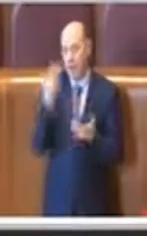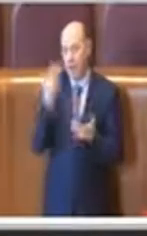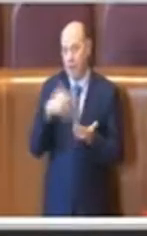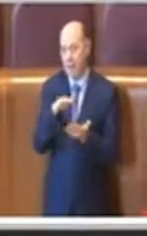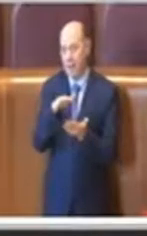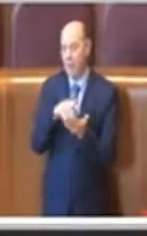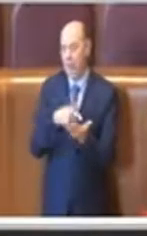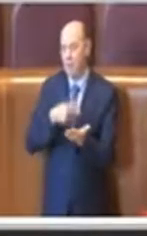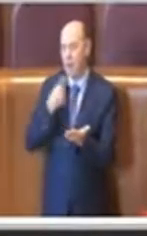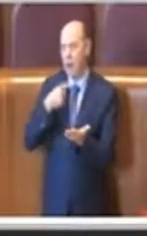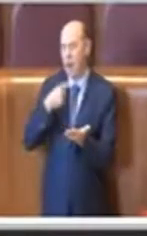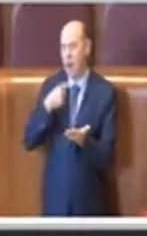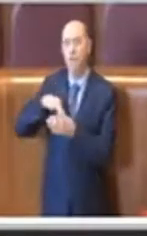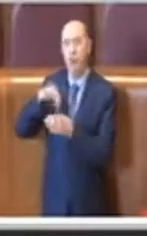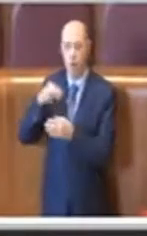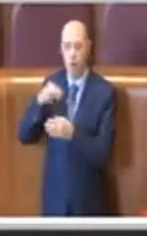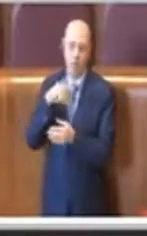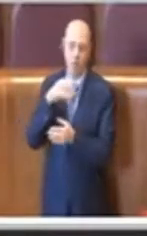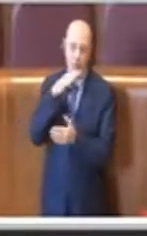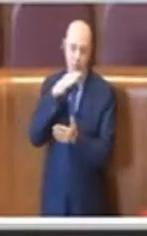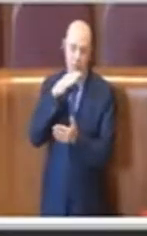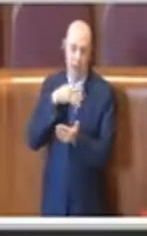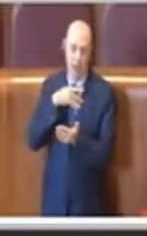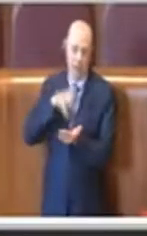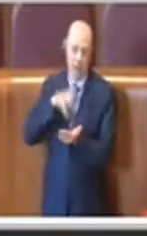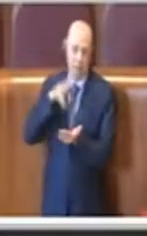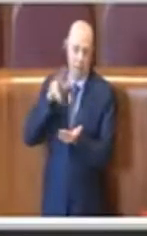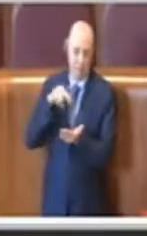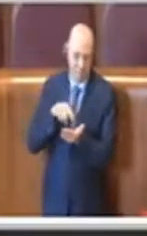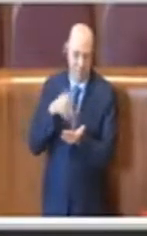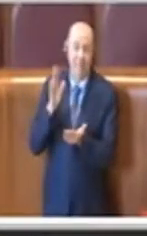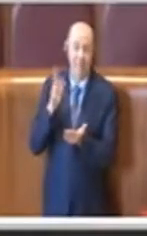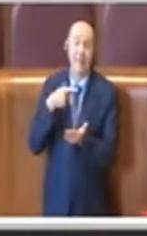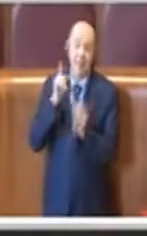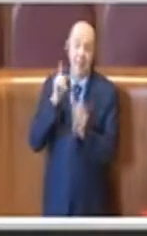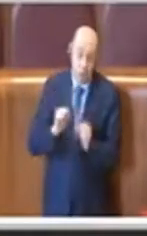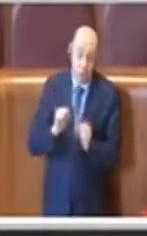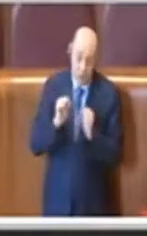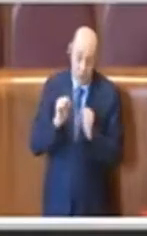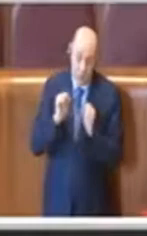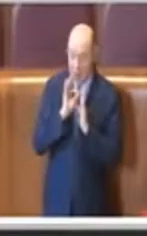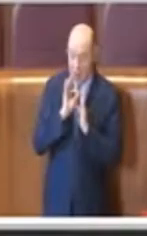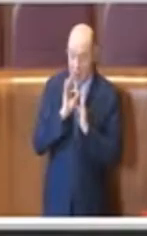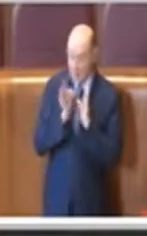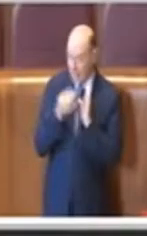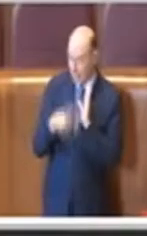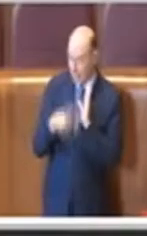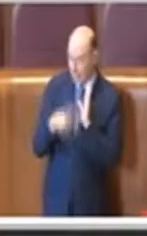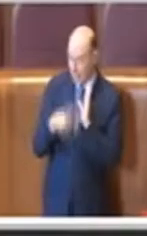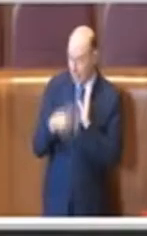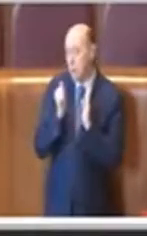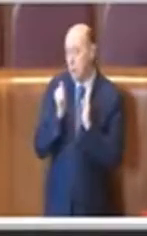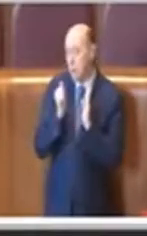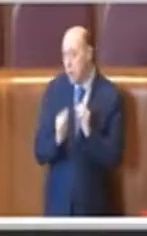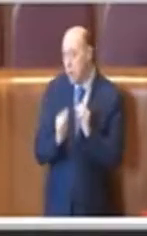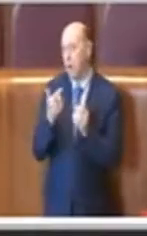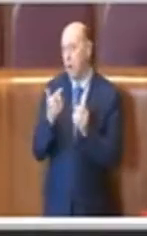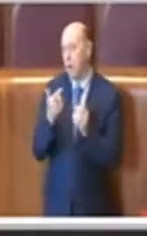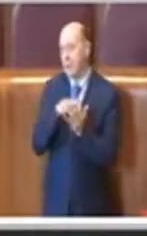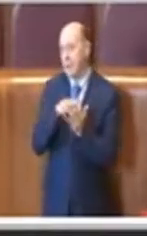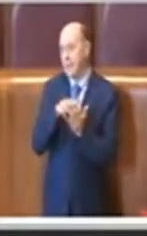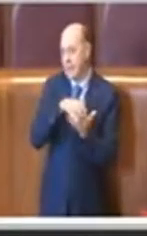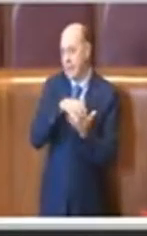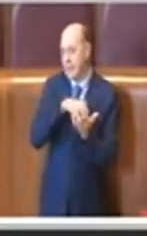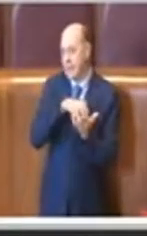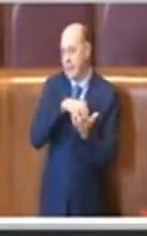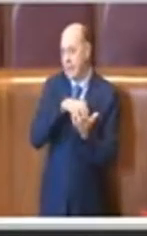della delibera sia sufficiente e magari se fosse possibile entro quella data riuscire anche a trascrivere la